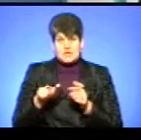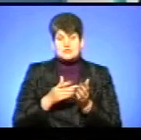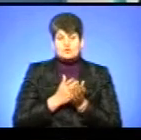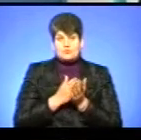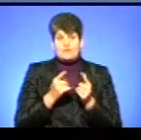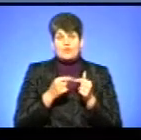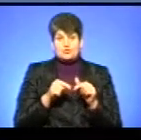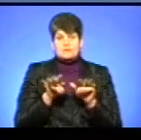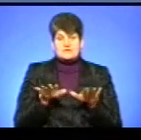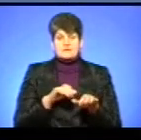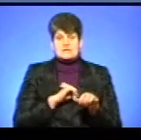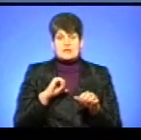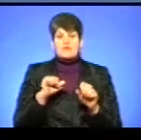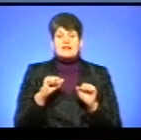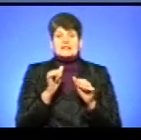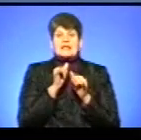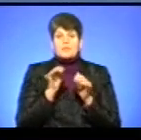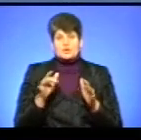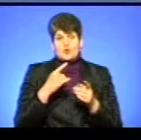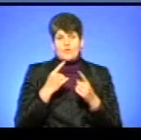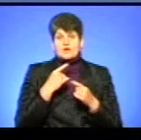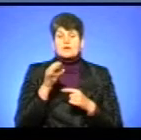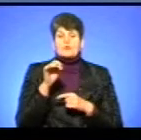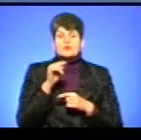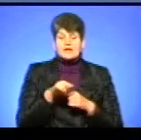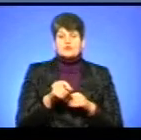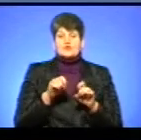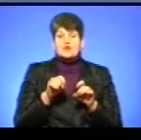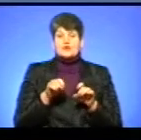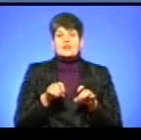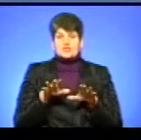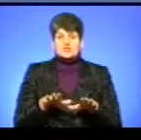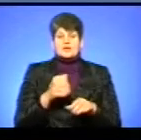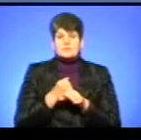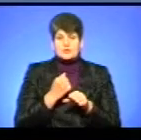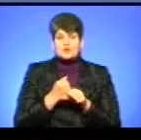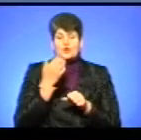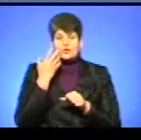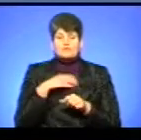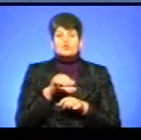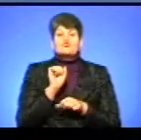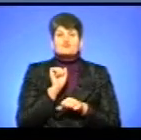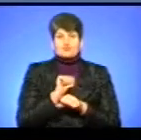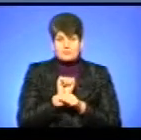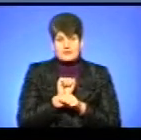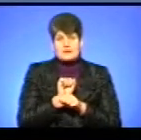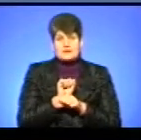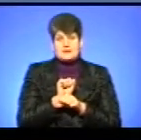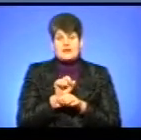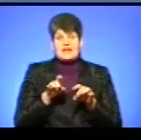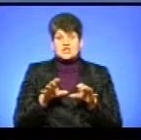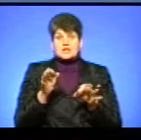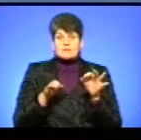місцевого самоврядування, не може говорити про те, що рішення дії, коли воно зупинено відповідним рішенням суду.